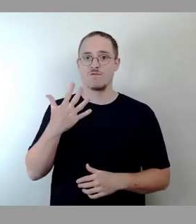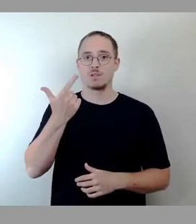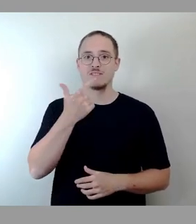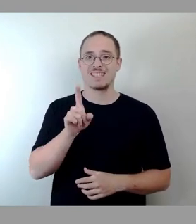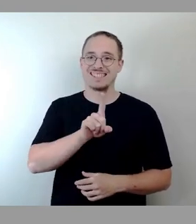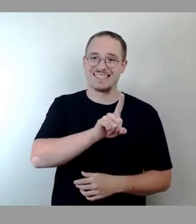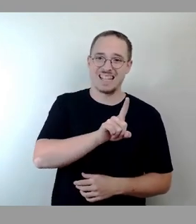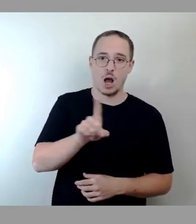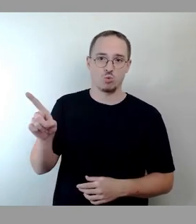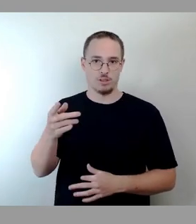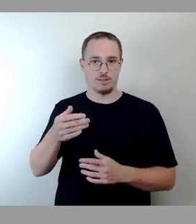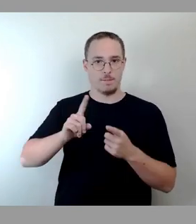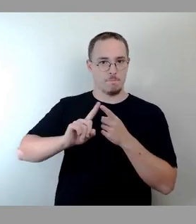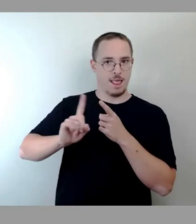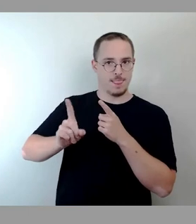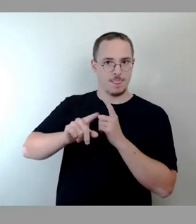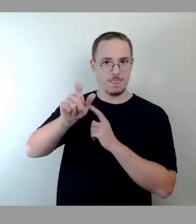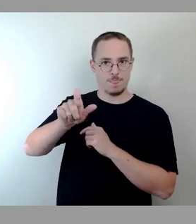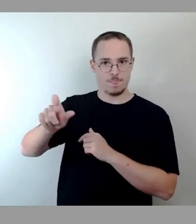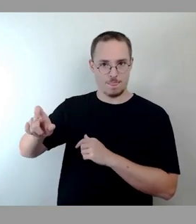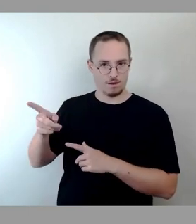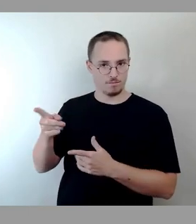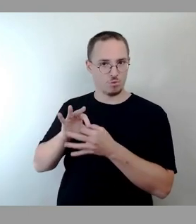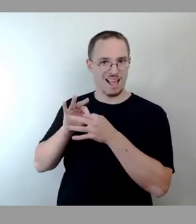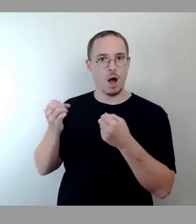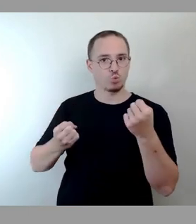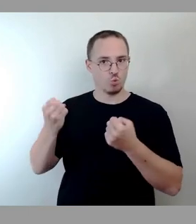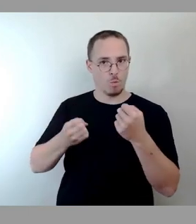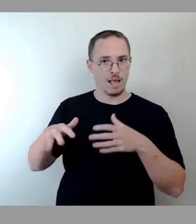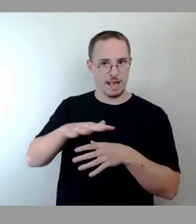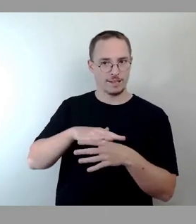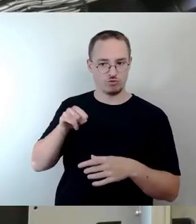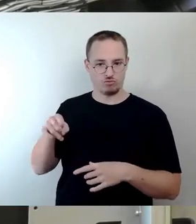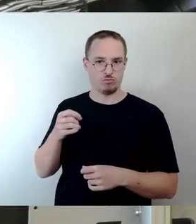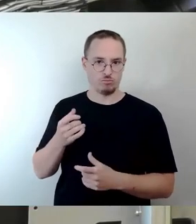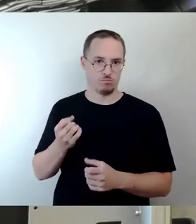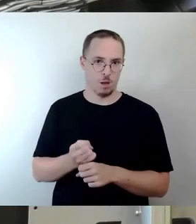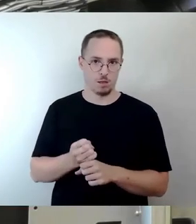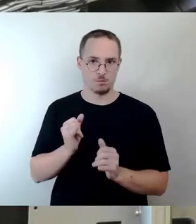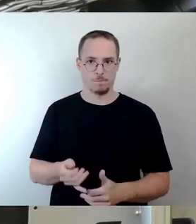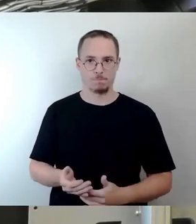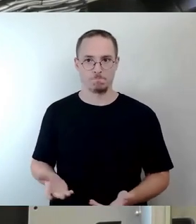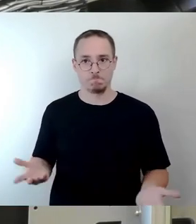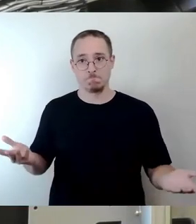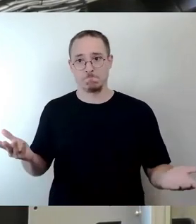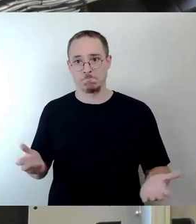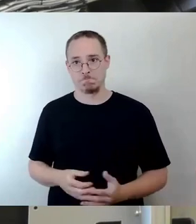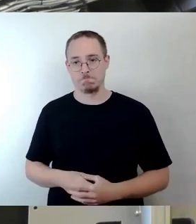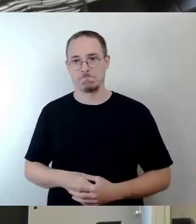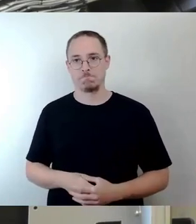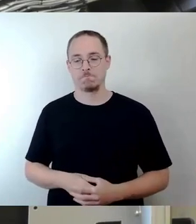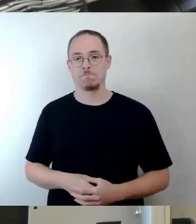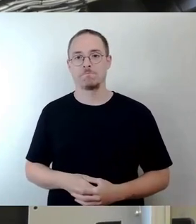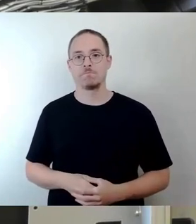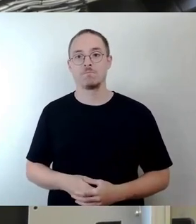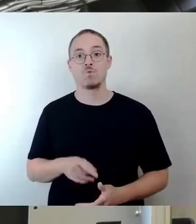225.000 und da haben wir noch nicht mal die Pendlererwartungen drin, die